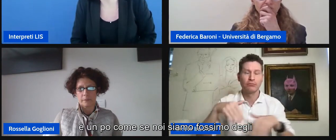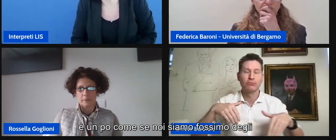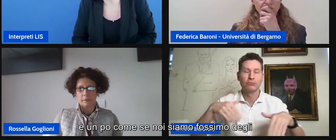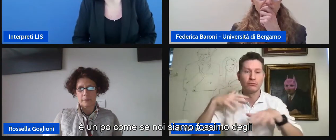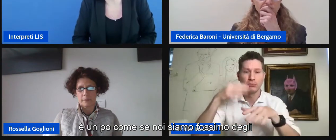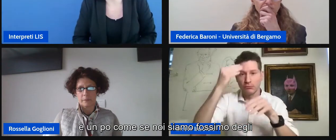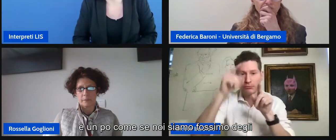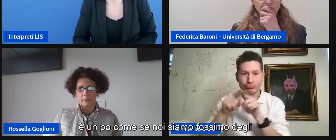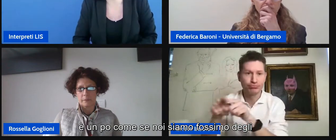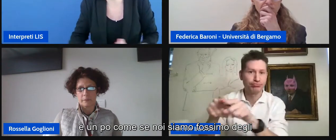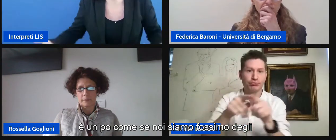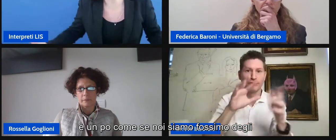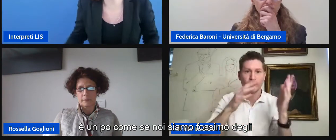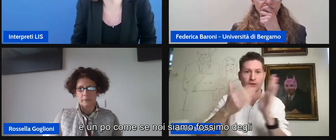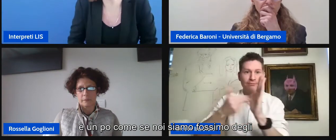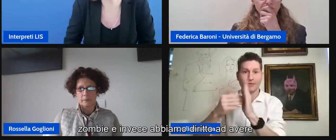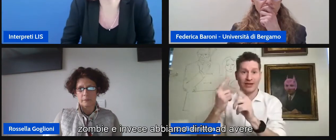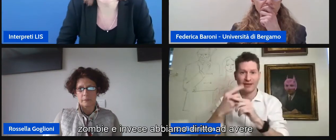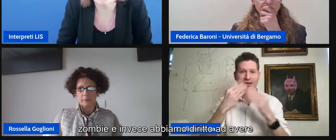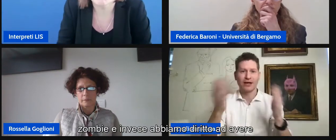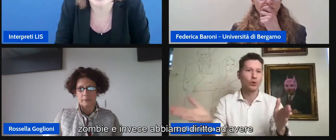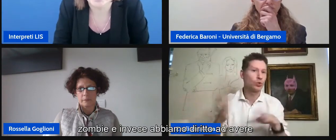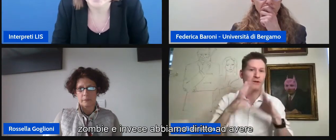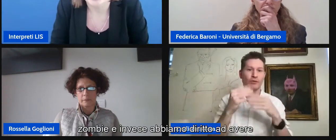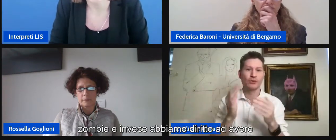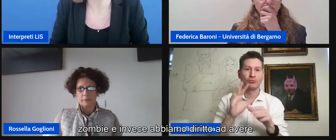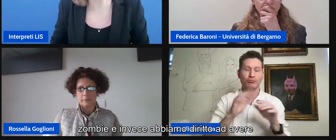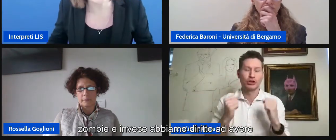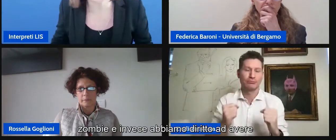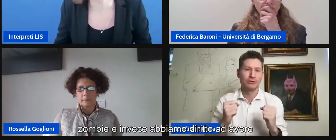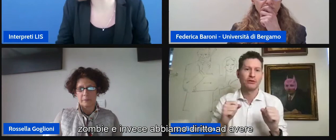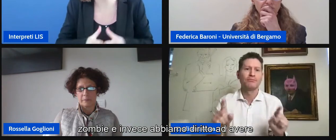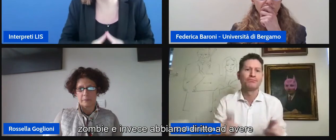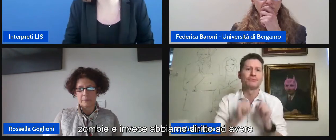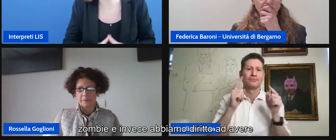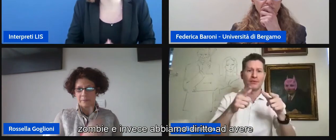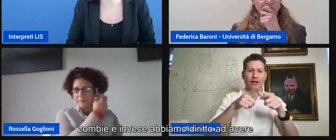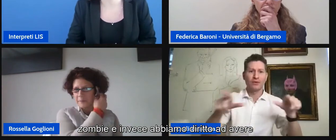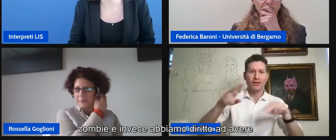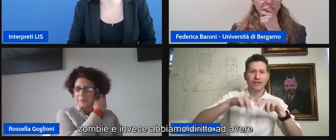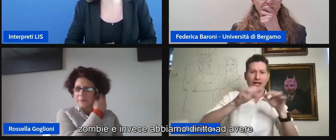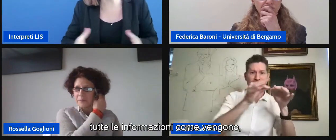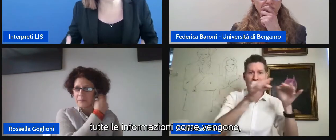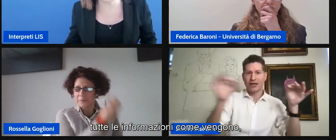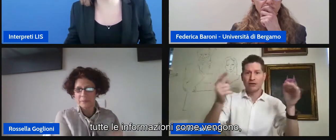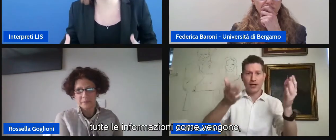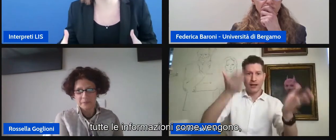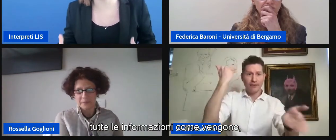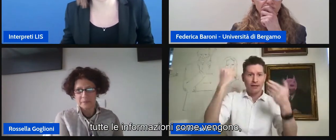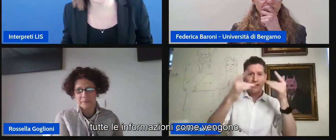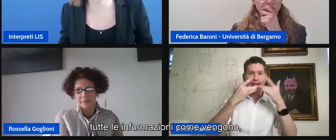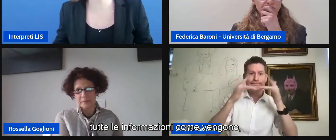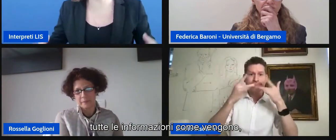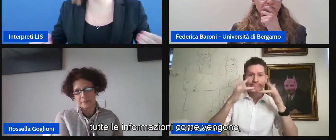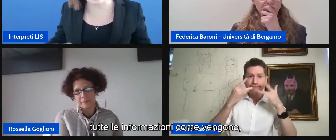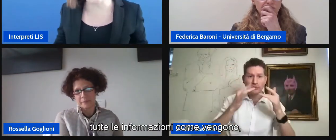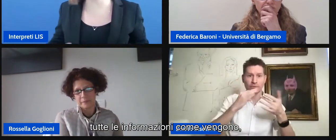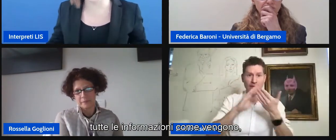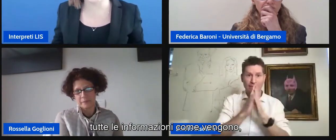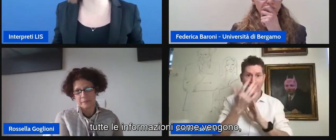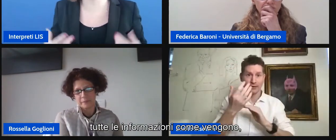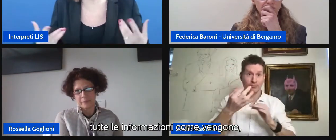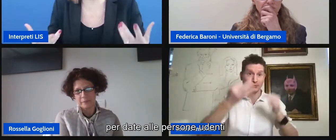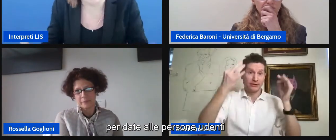noi fossimo degli zombie e invece abbiamo diritto ad avere tutte le informazioni